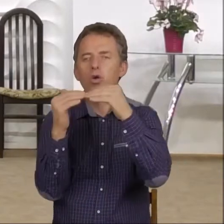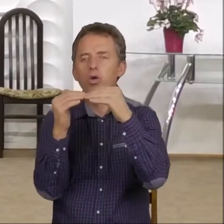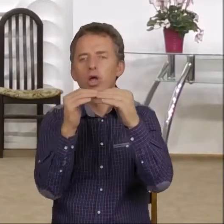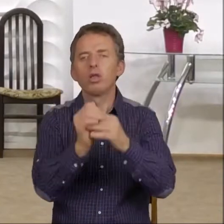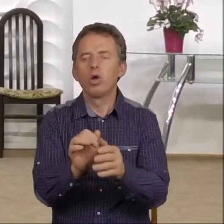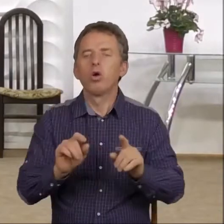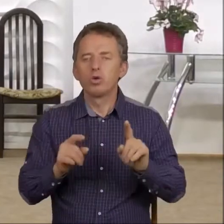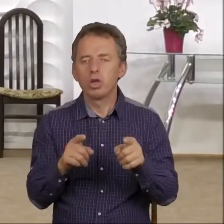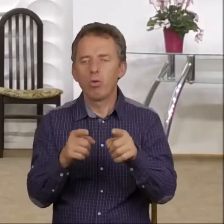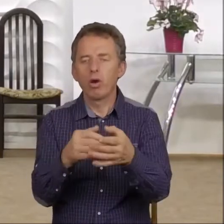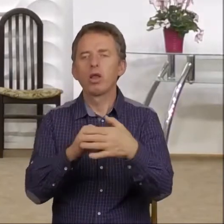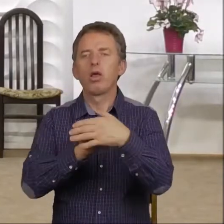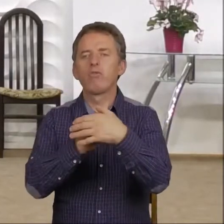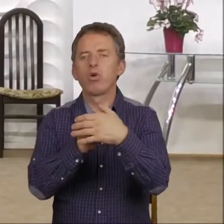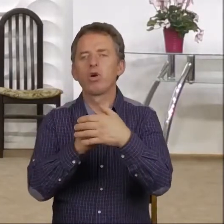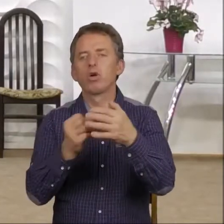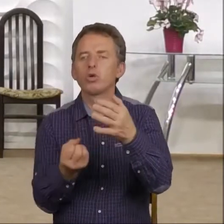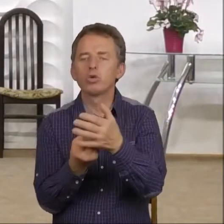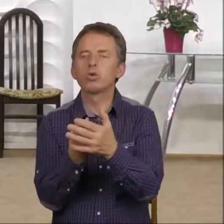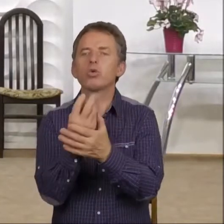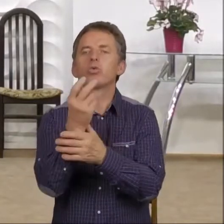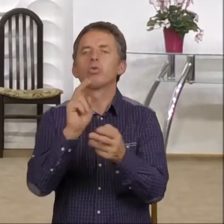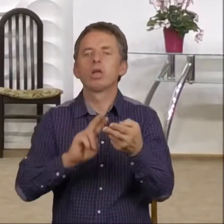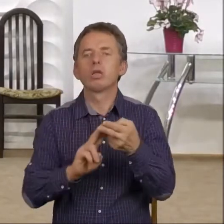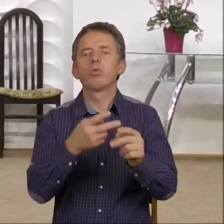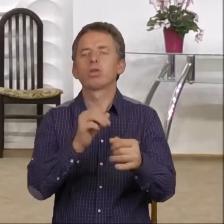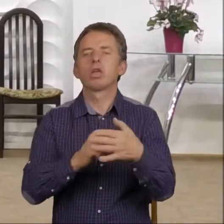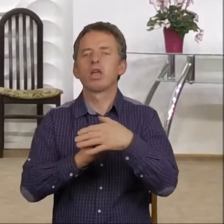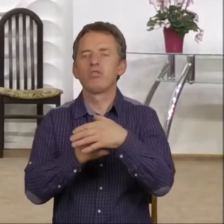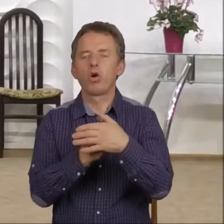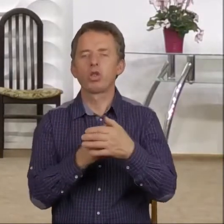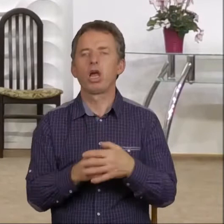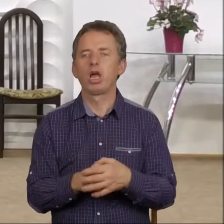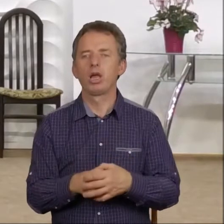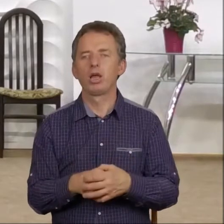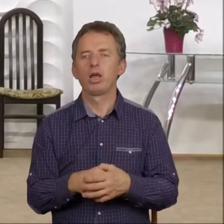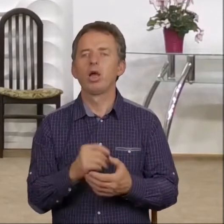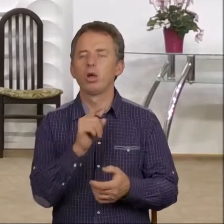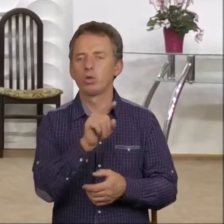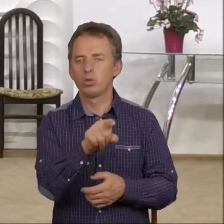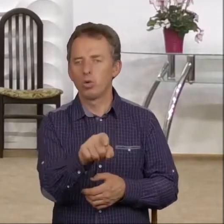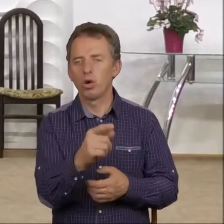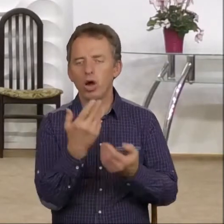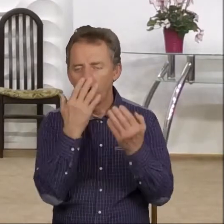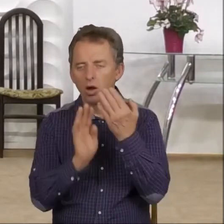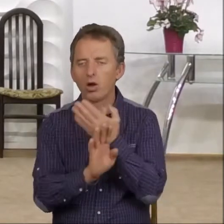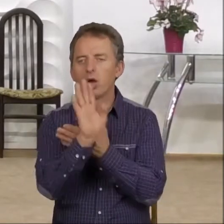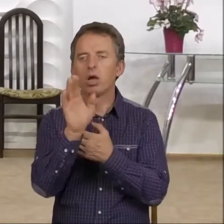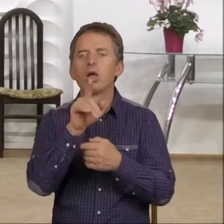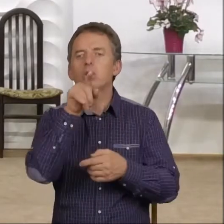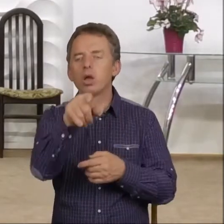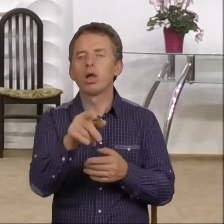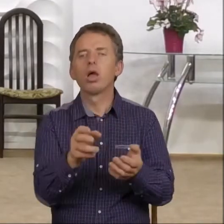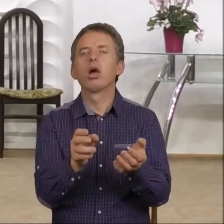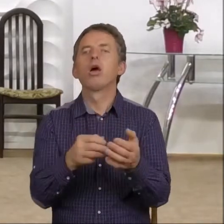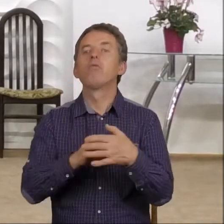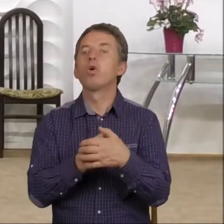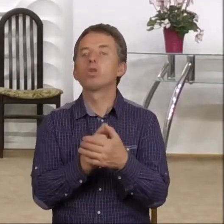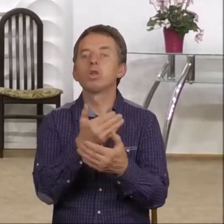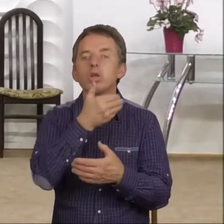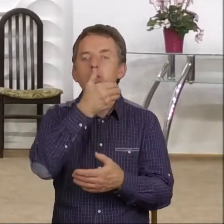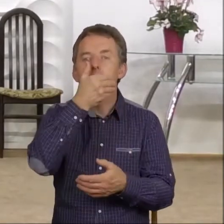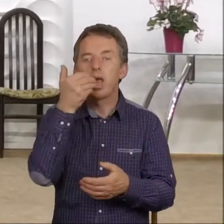działania wody, dobrej, słodkiej wody. No i tutaj okazuje się, że tej wody teraz nie ma.